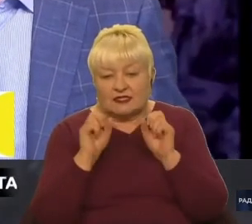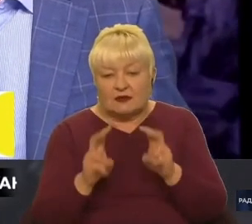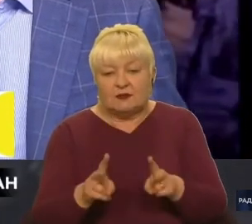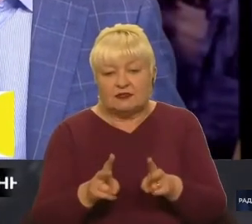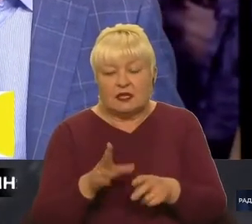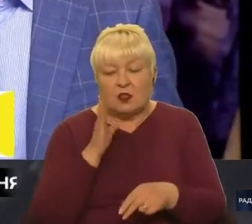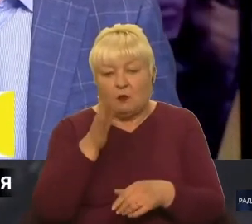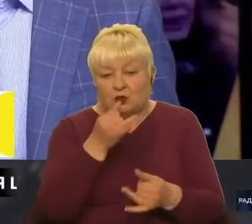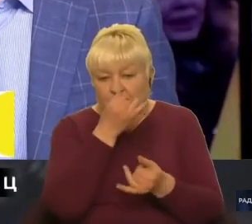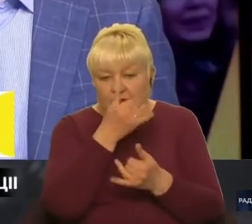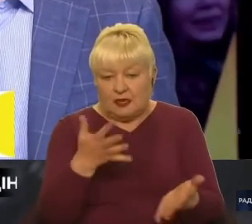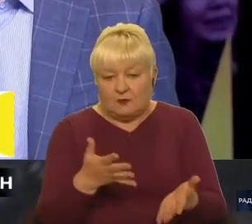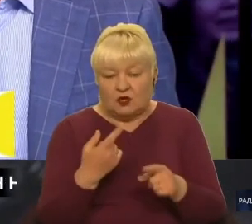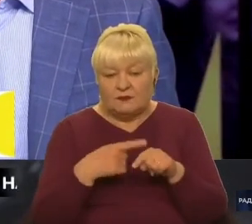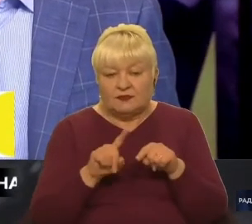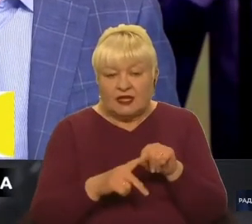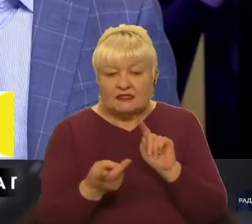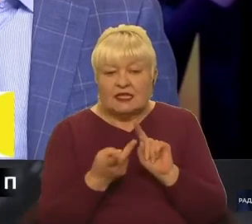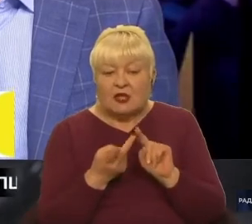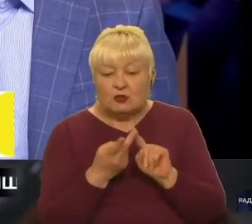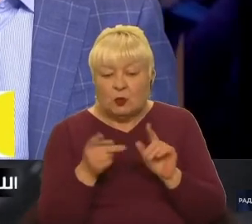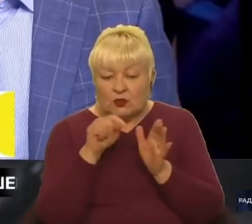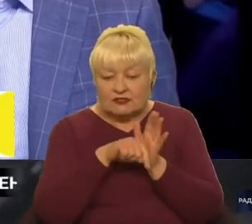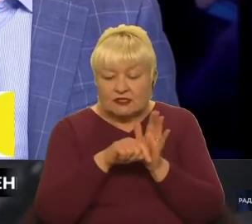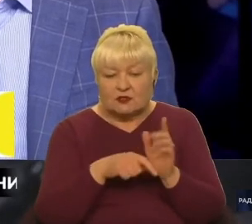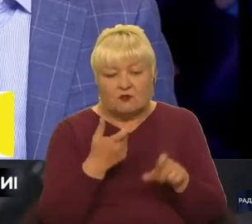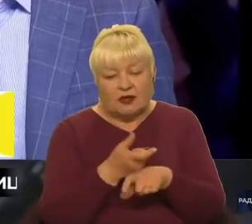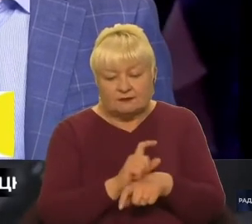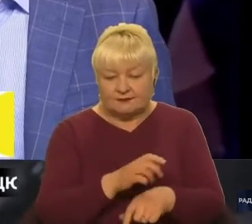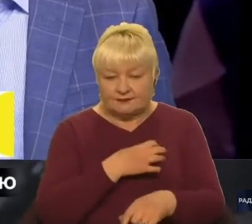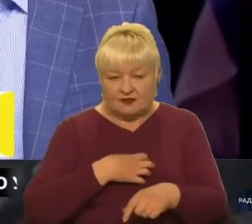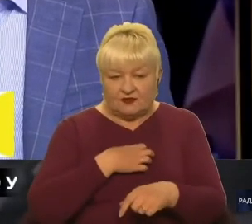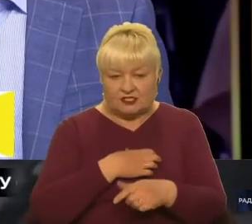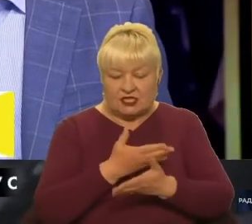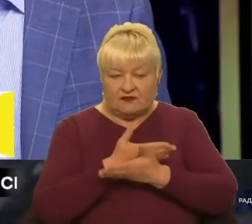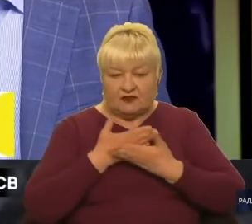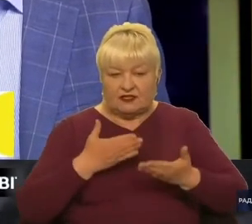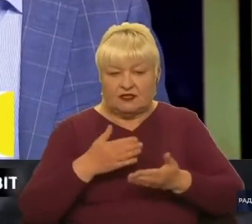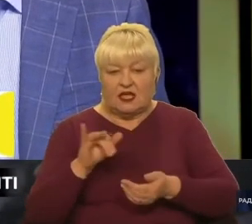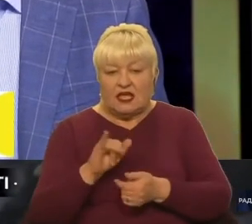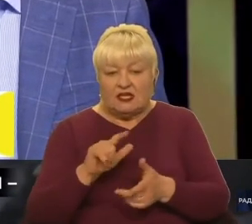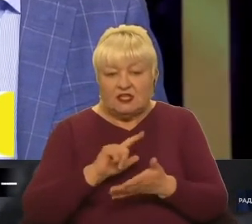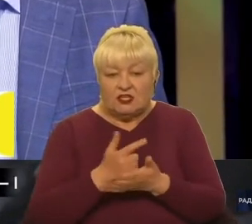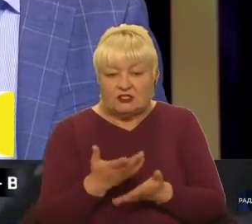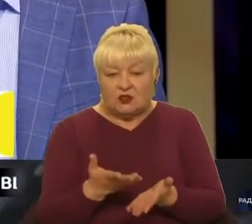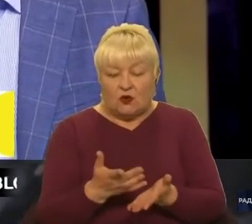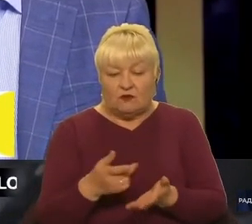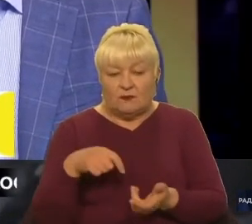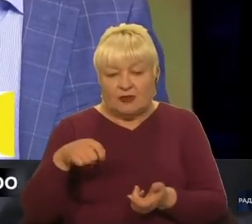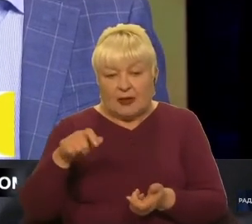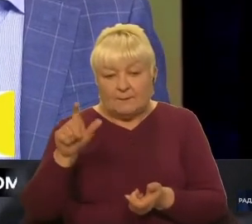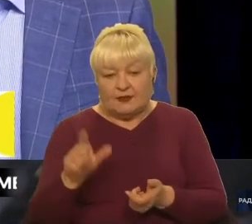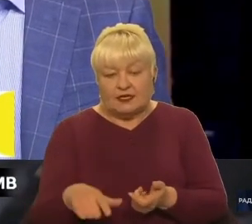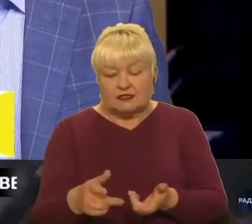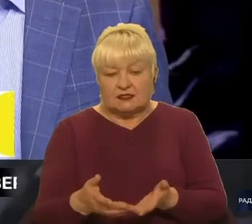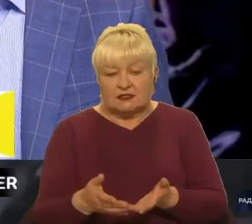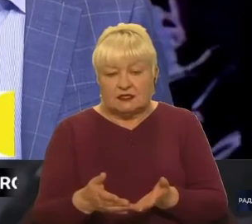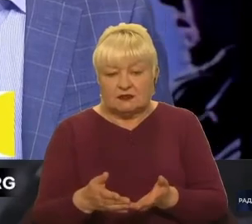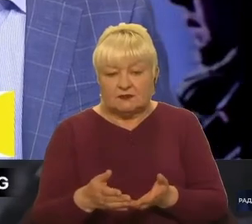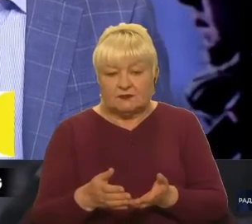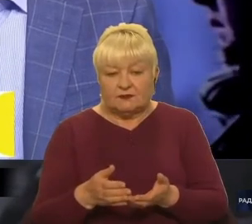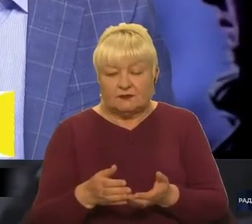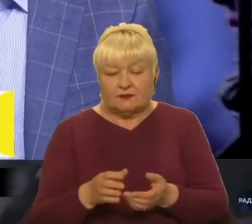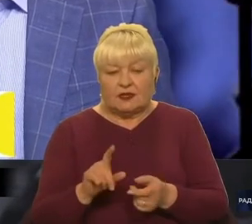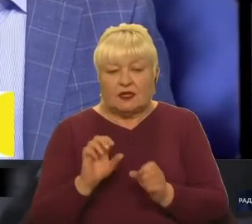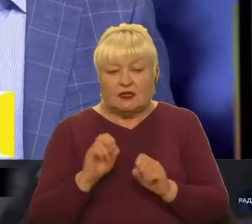бути не може. Це друга складова, вкрай важлива для нас. І знову ж таки, президент масштабував цю тему, як і першу, так і